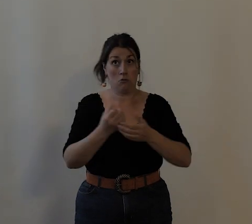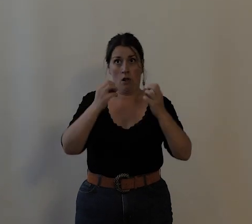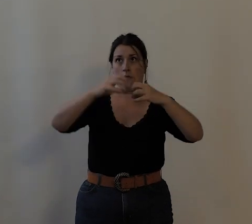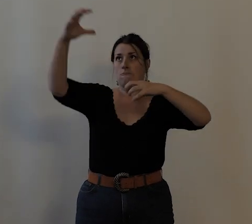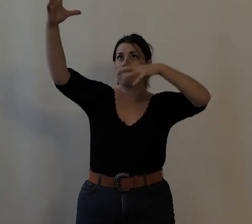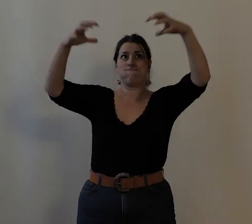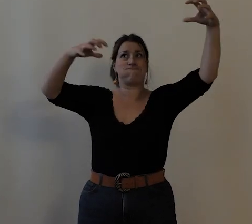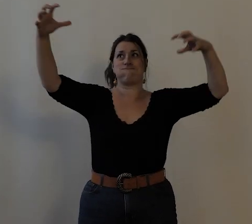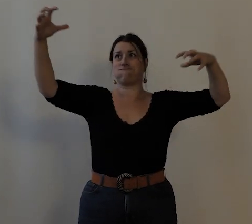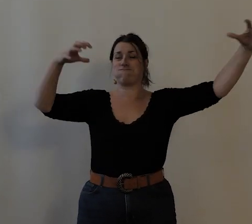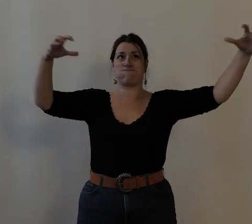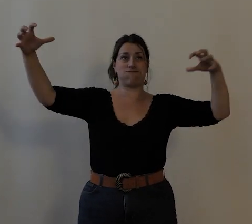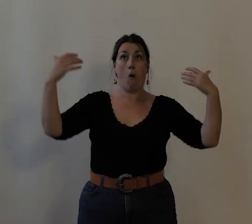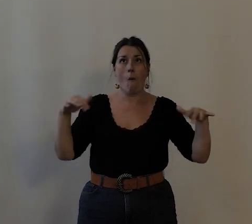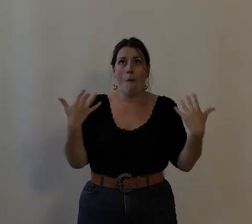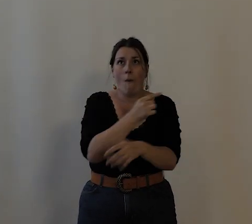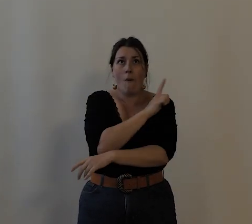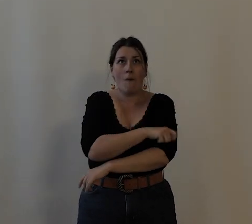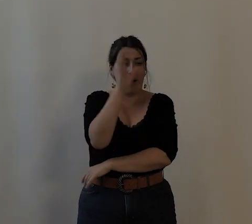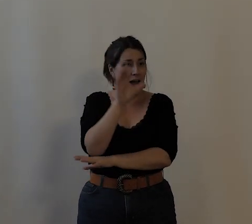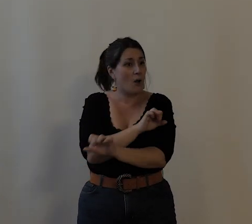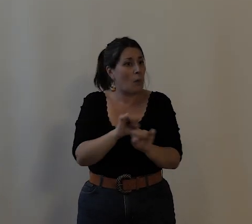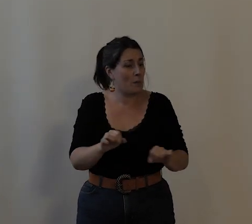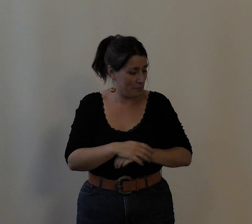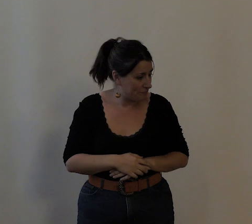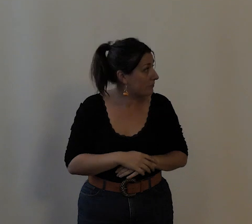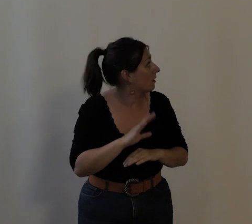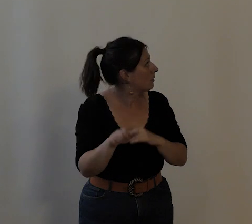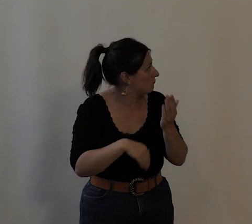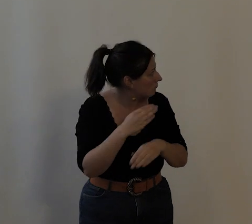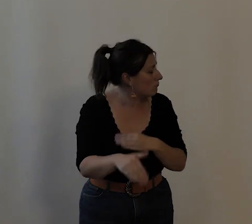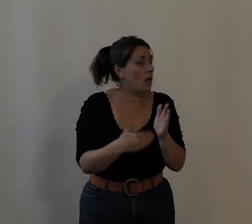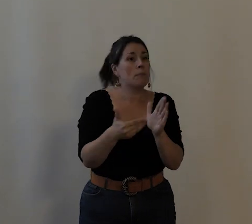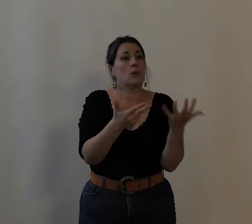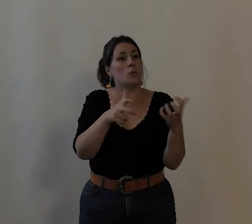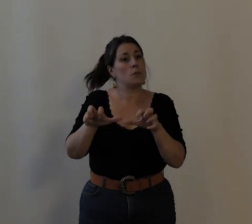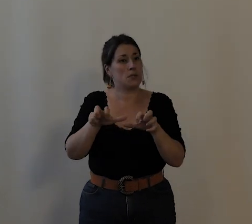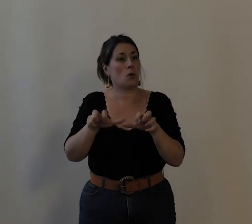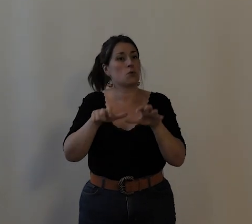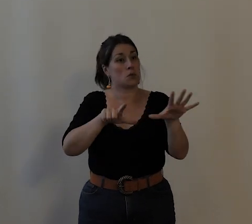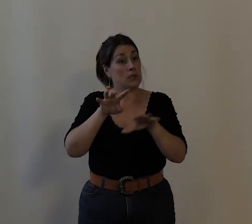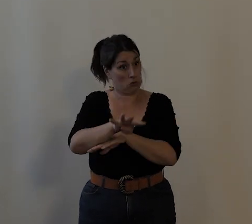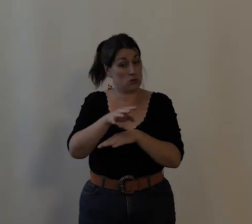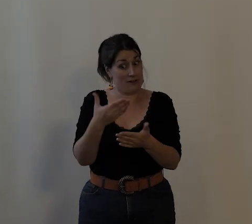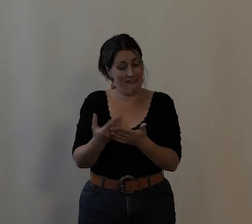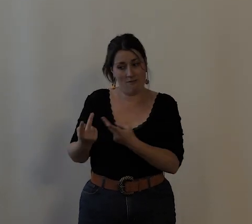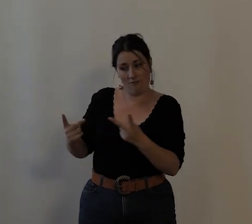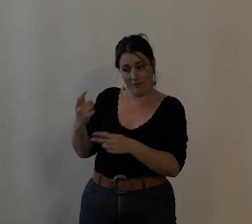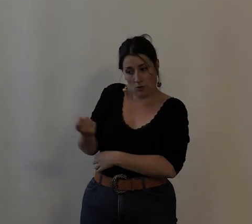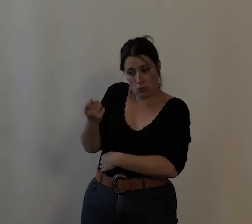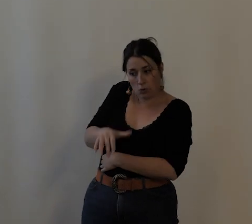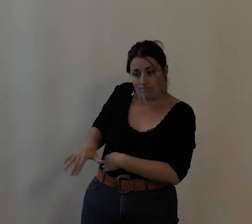Et en 1894, pour la première fois, la ville de Tours va